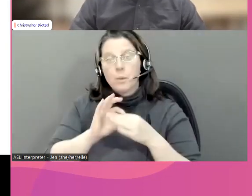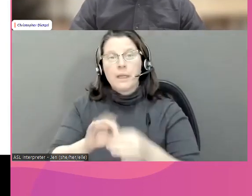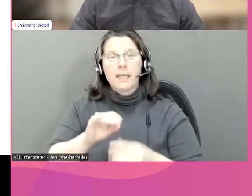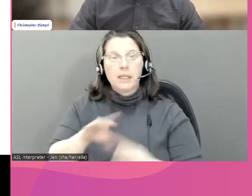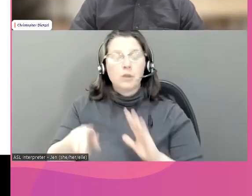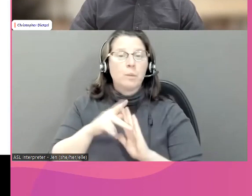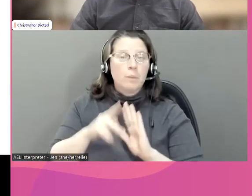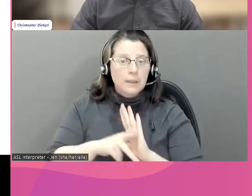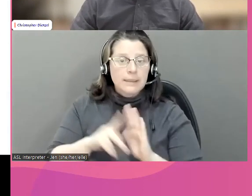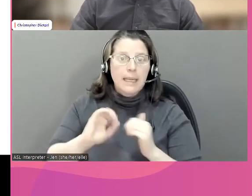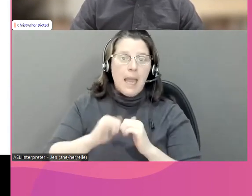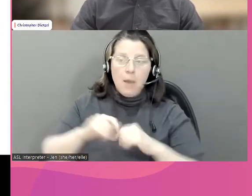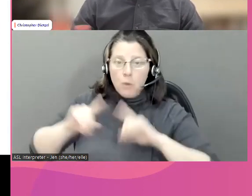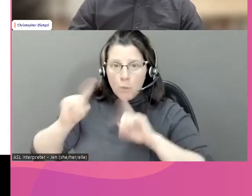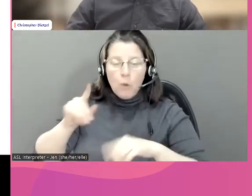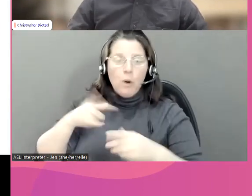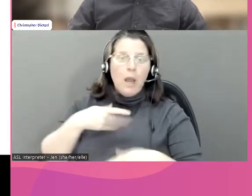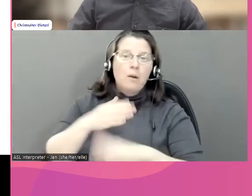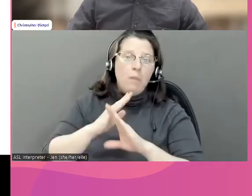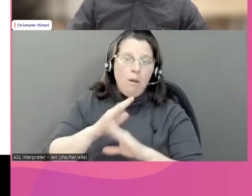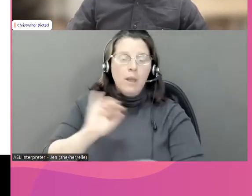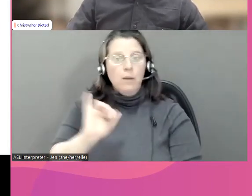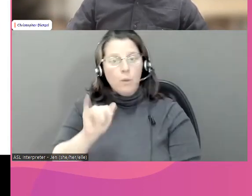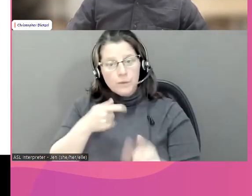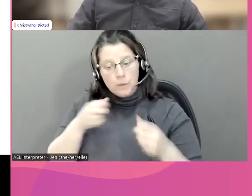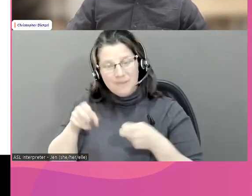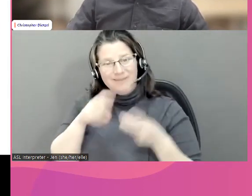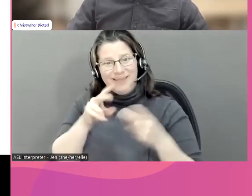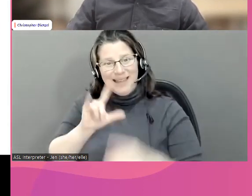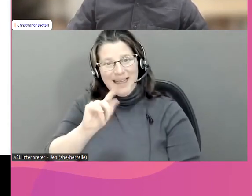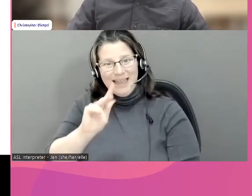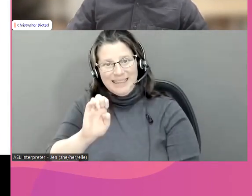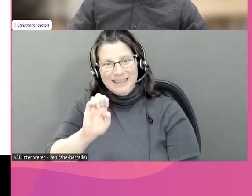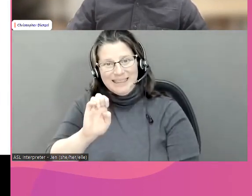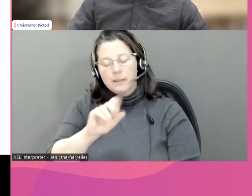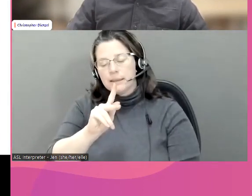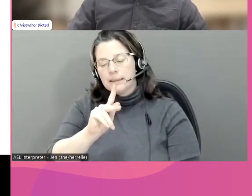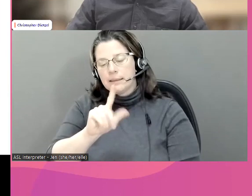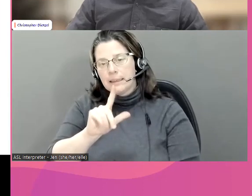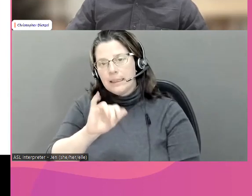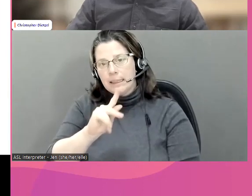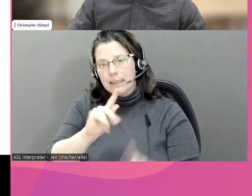il y a des façons de signaler les personnes sur les sites.